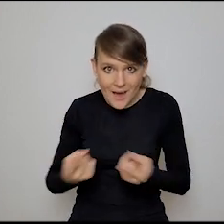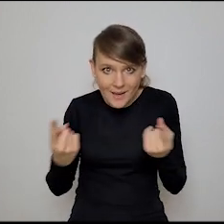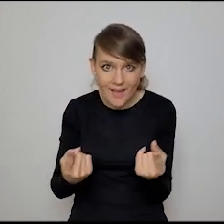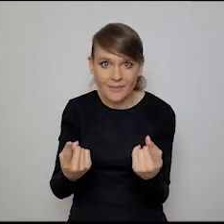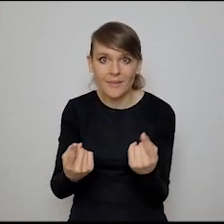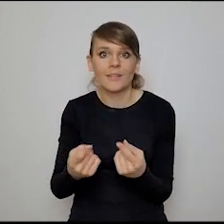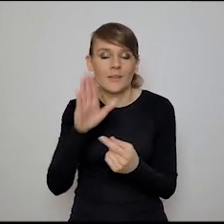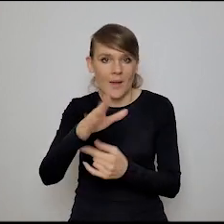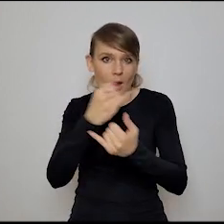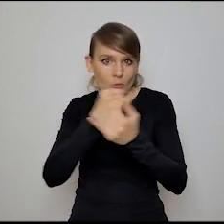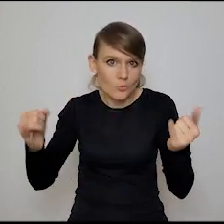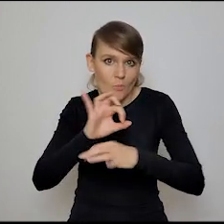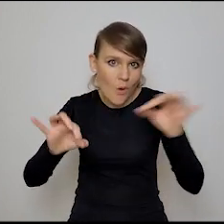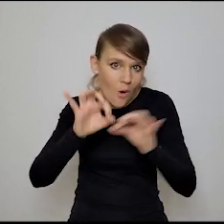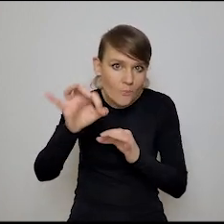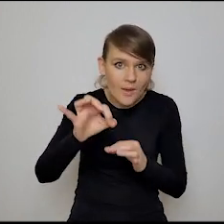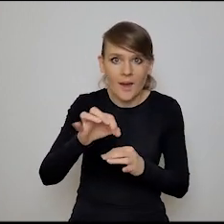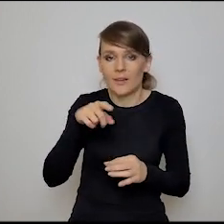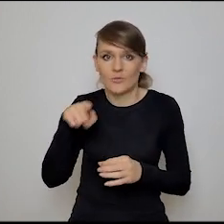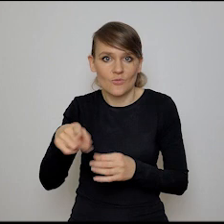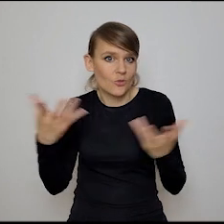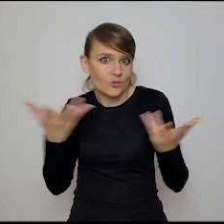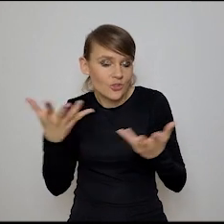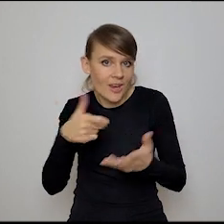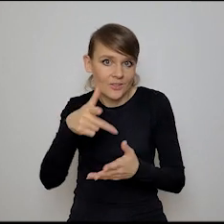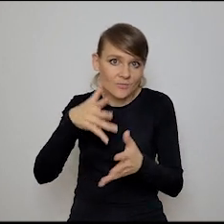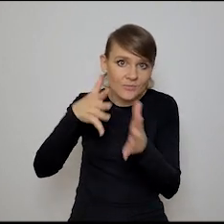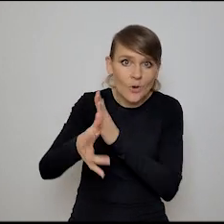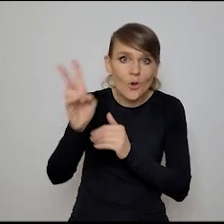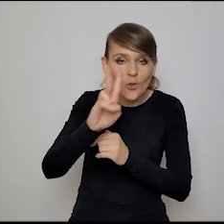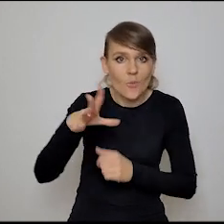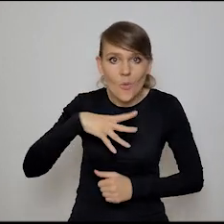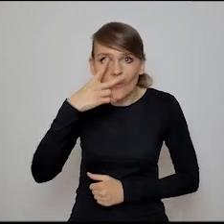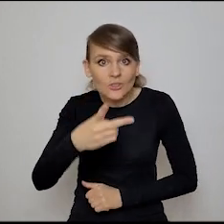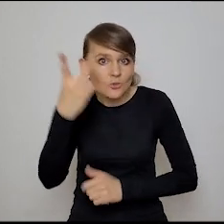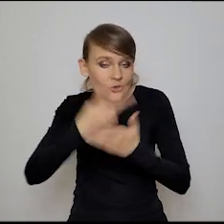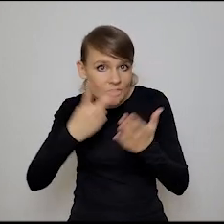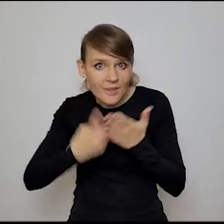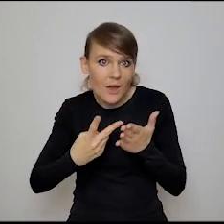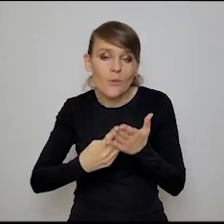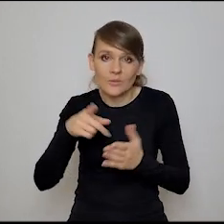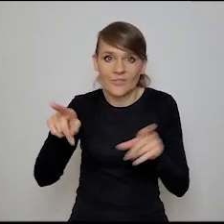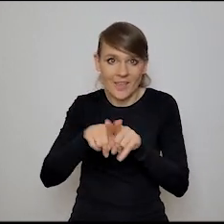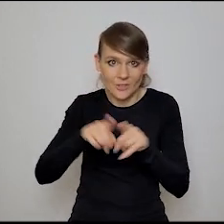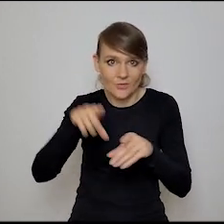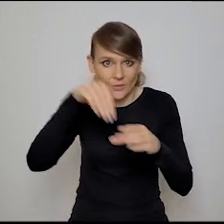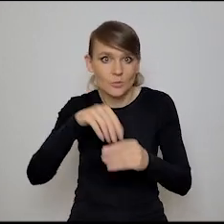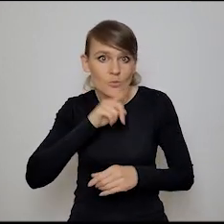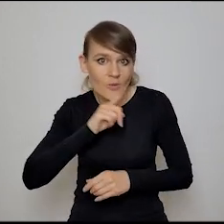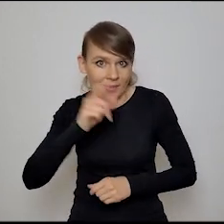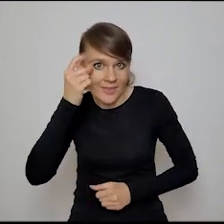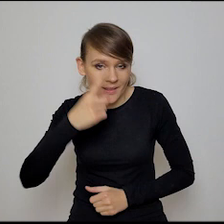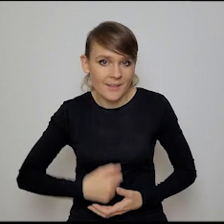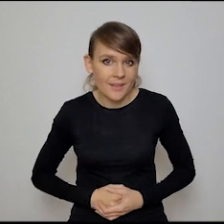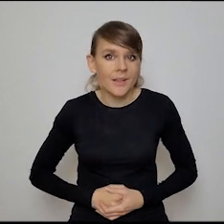wiesz, masz szereg różnych pomiarów tego, czy to się przedostało gdzieś, czy ktoś to cytował, widział, czytał. No tutaj akurat też sztuczna inteligencja może służyć